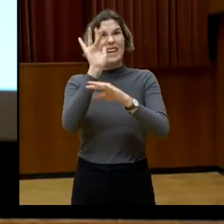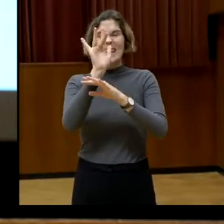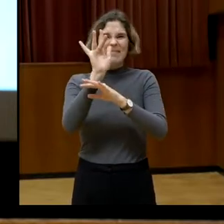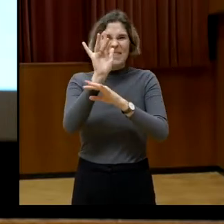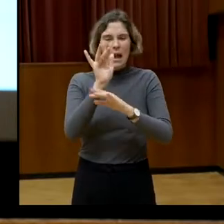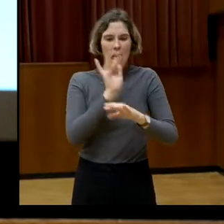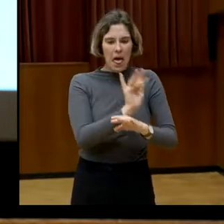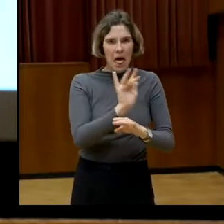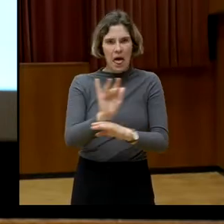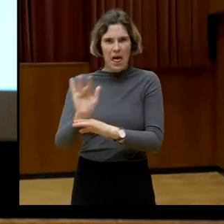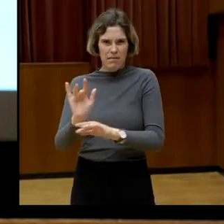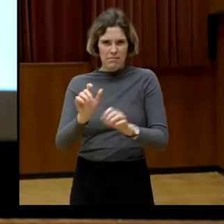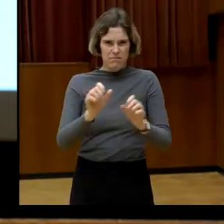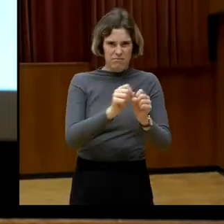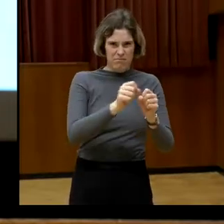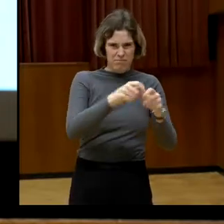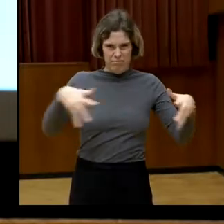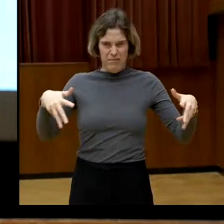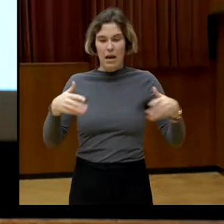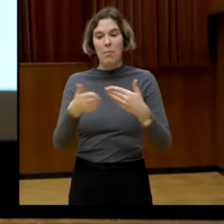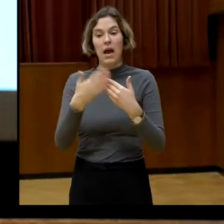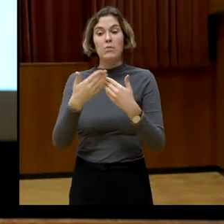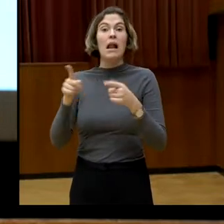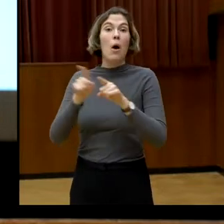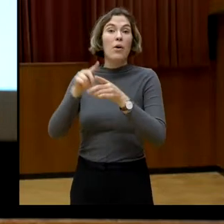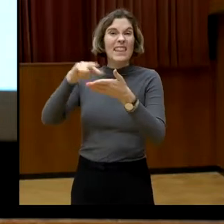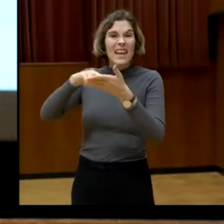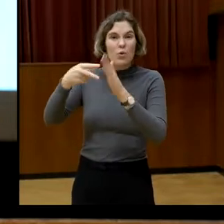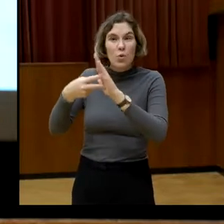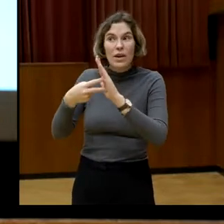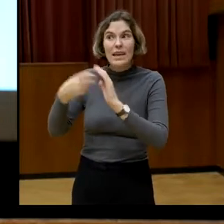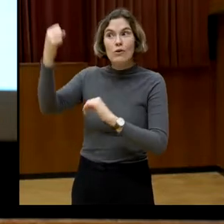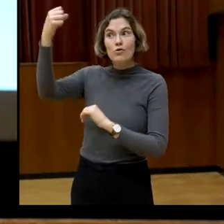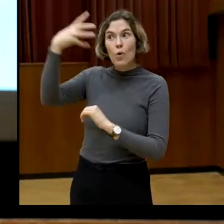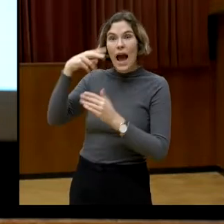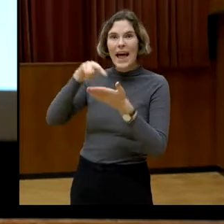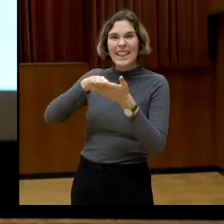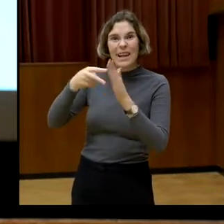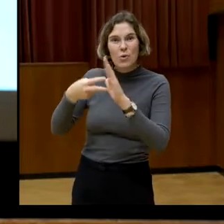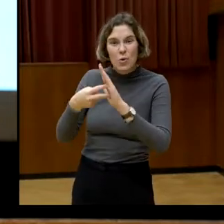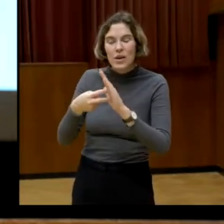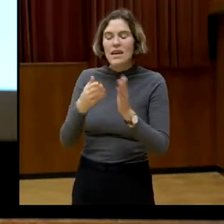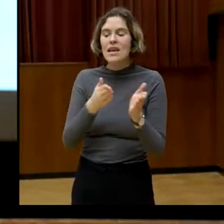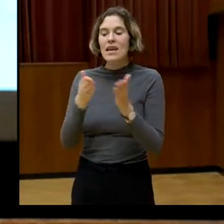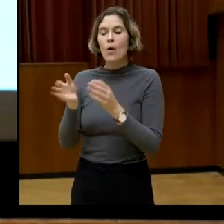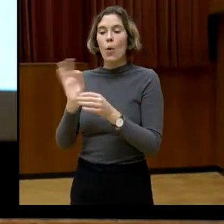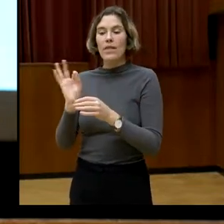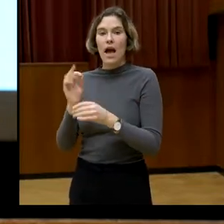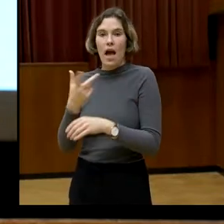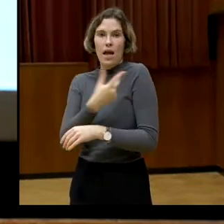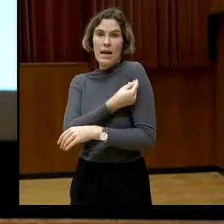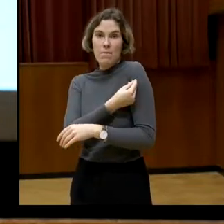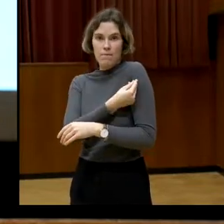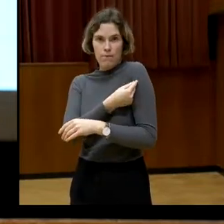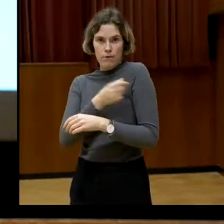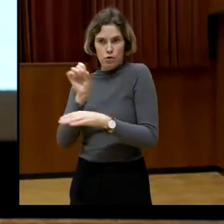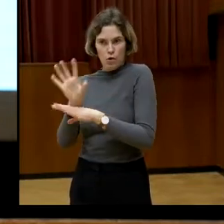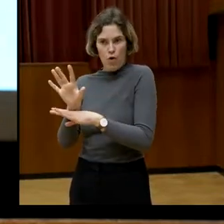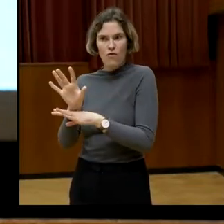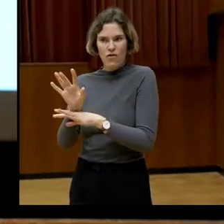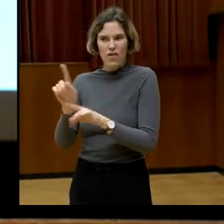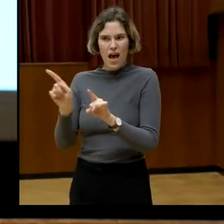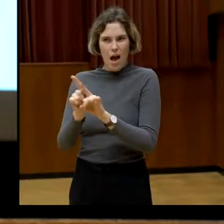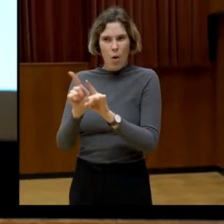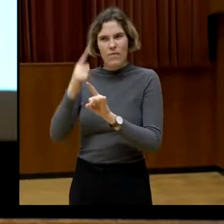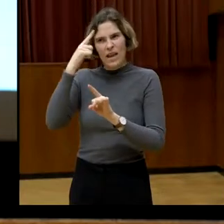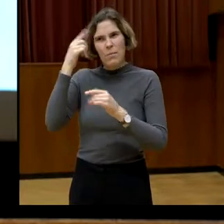Technologiefelder. Es gibt Technologien wie Solartechnologie, aber auch Impfstoffe, wenn man in Studien fragt, durchaus von einem breiten